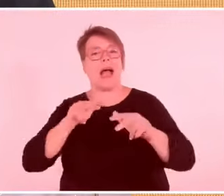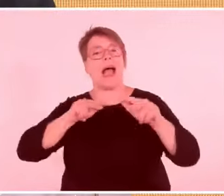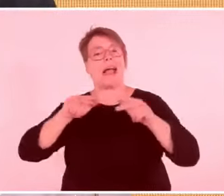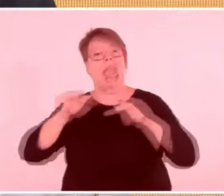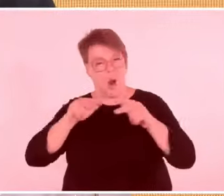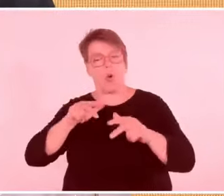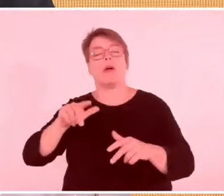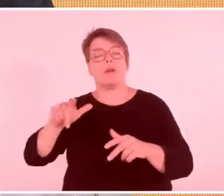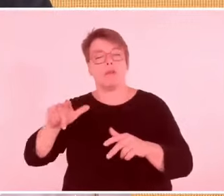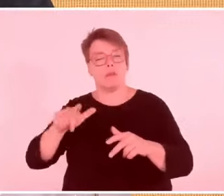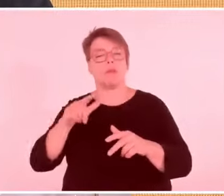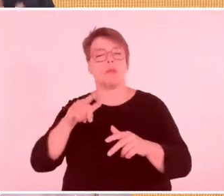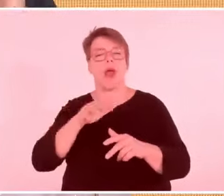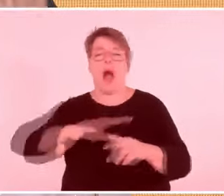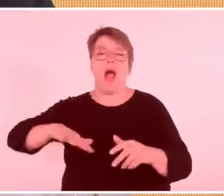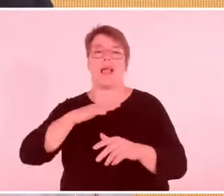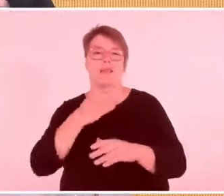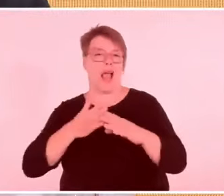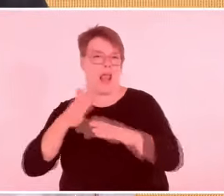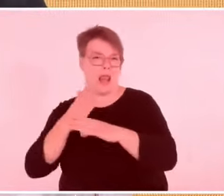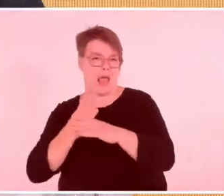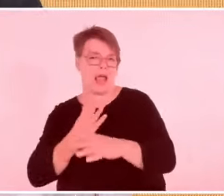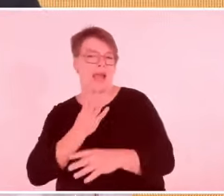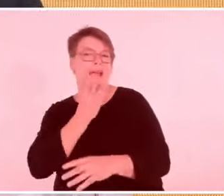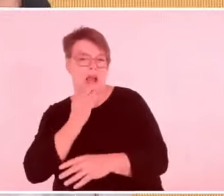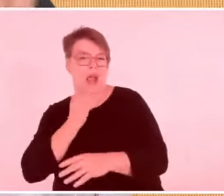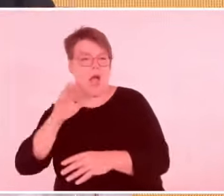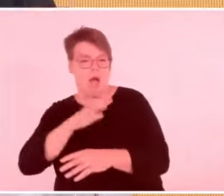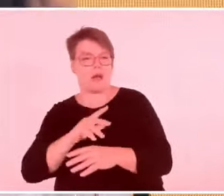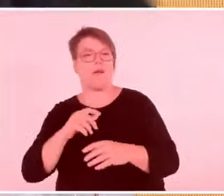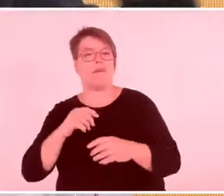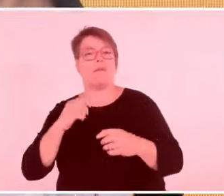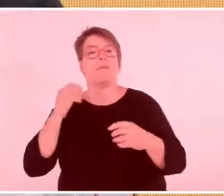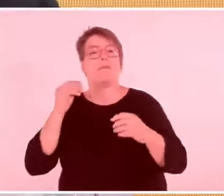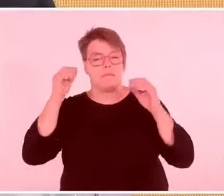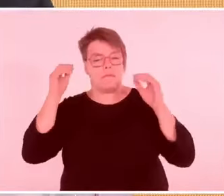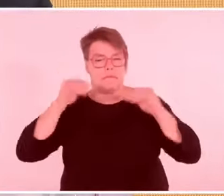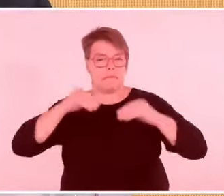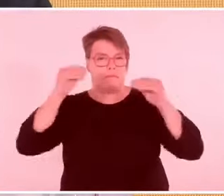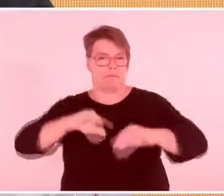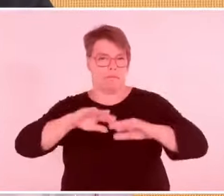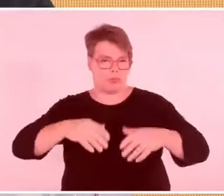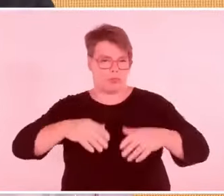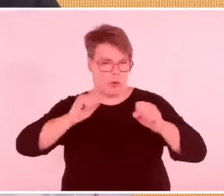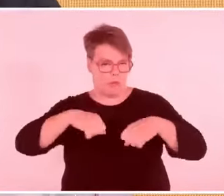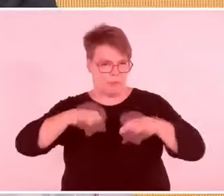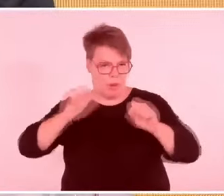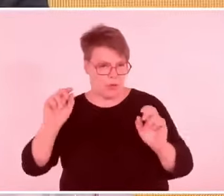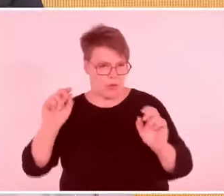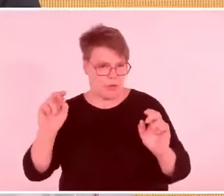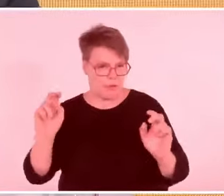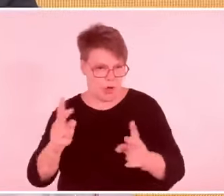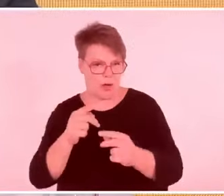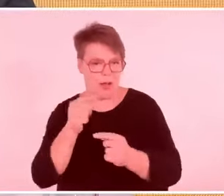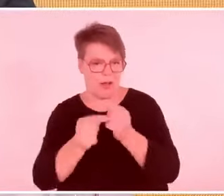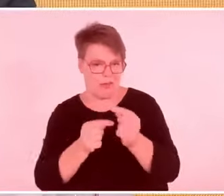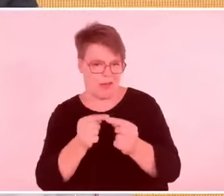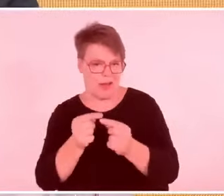ein Staat aller seiner Bürger, sondern ein Staat des jüdischen Volkes und nur von diesem.